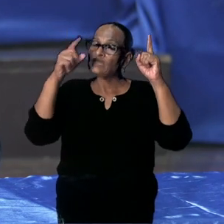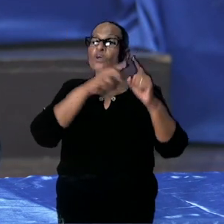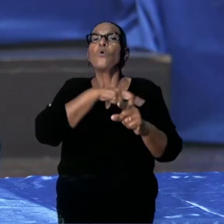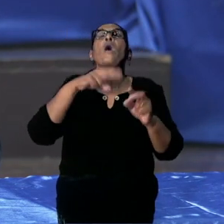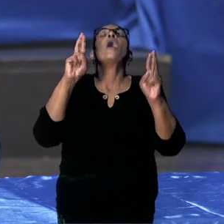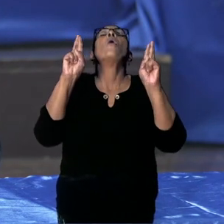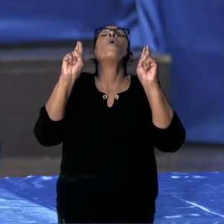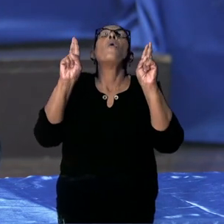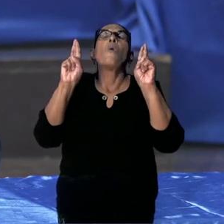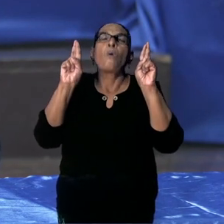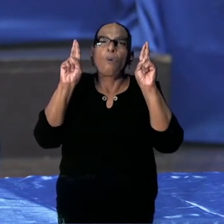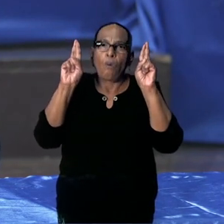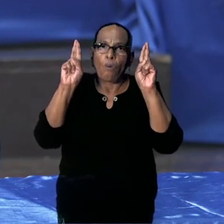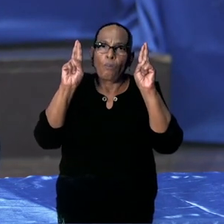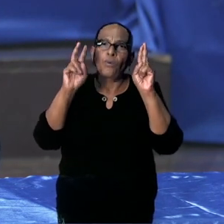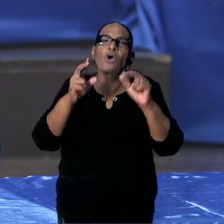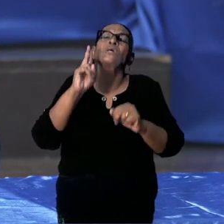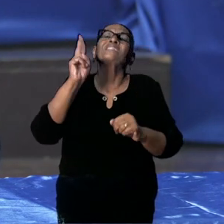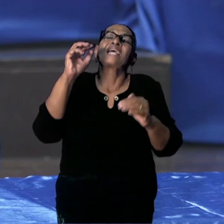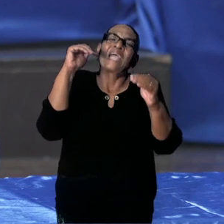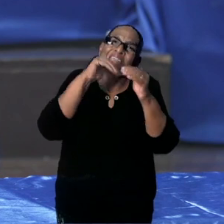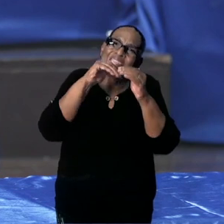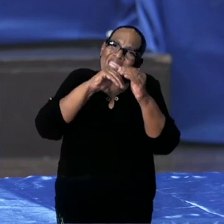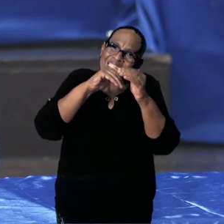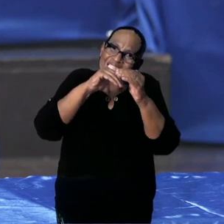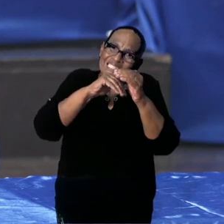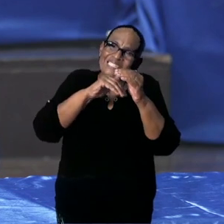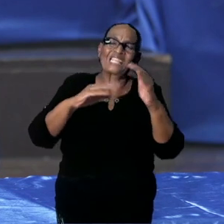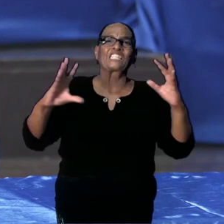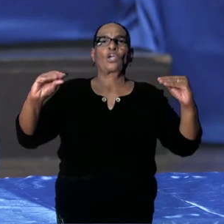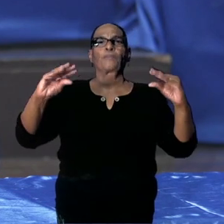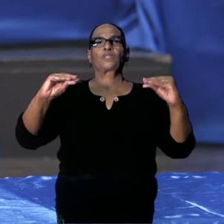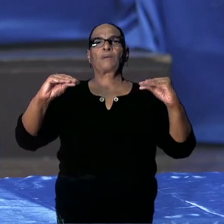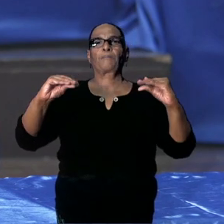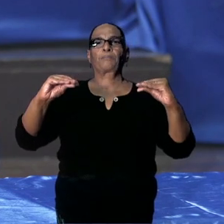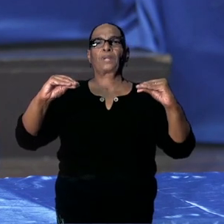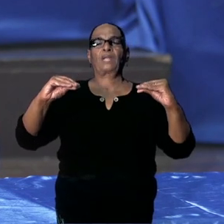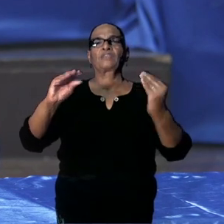wij, we hopen ons echt in te zetten om met de successen in de bilaterale onderhandelingen,